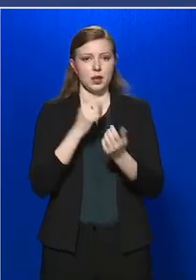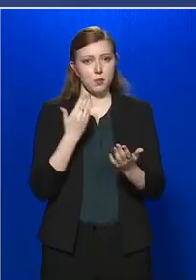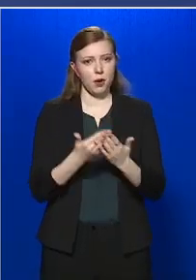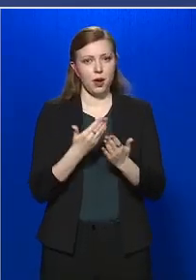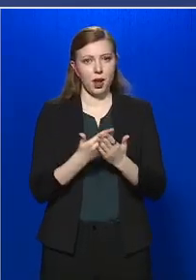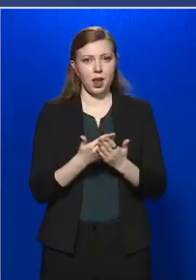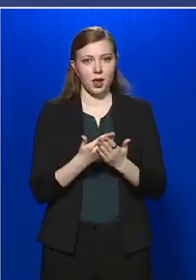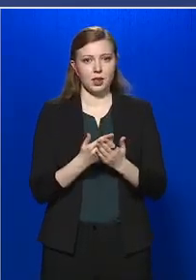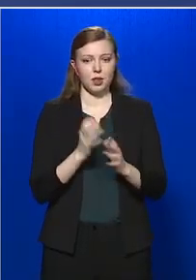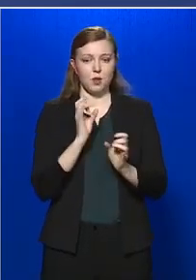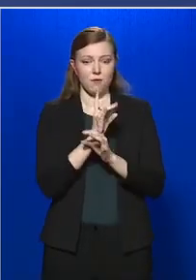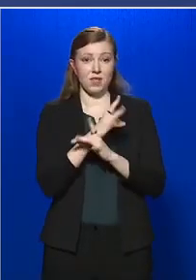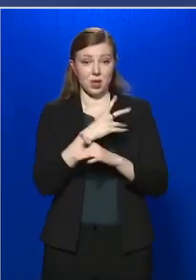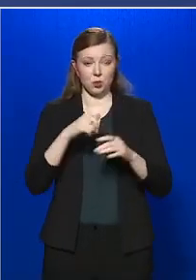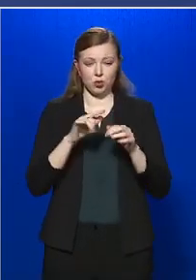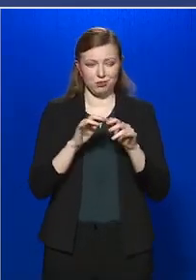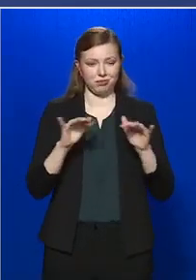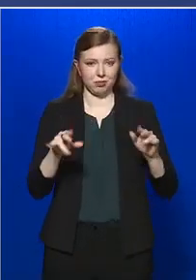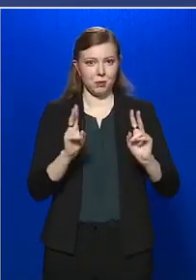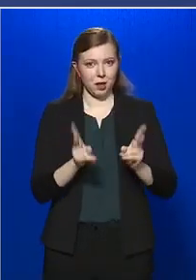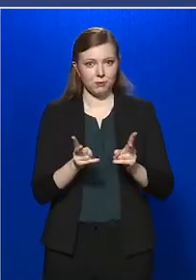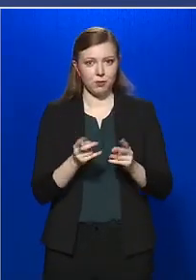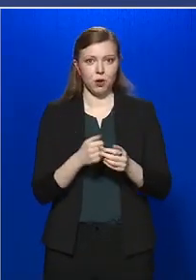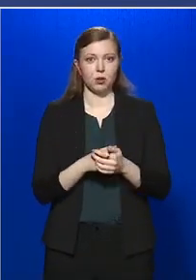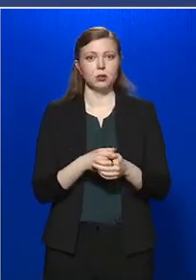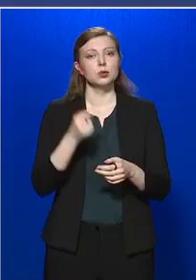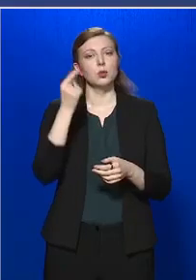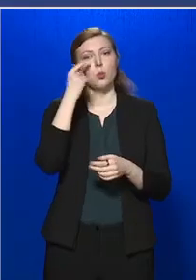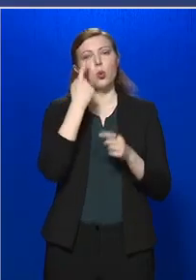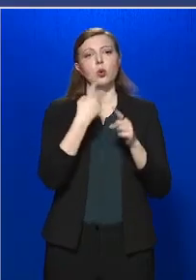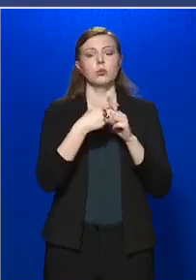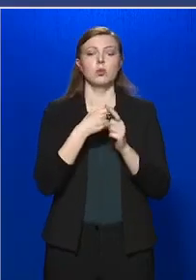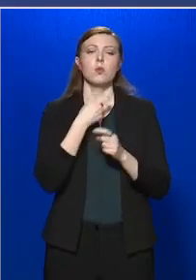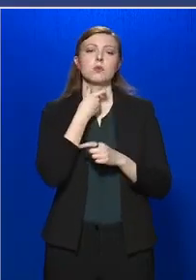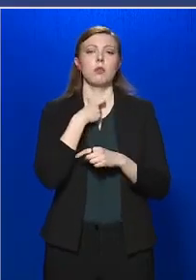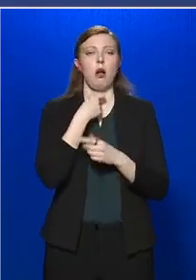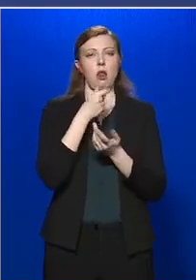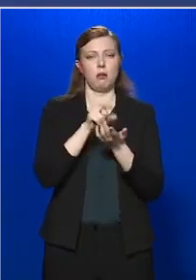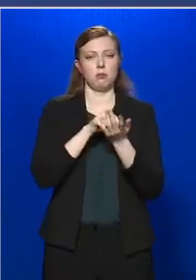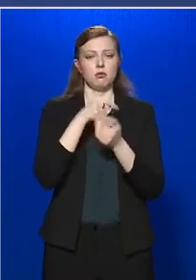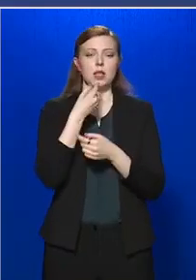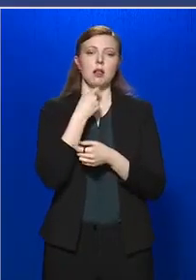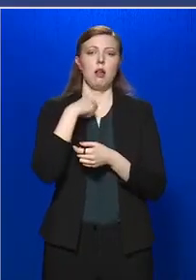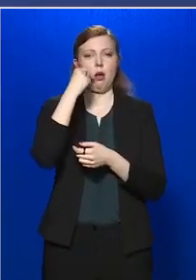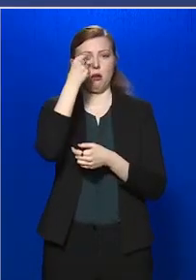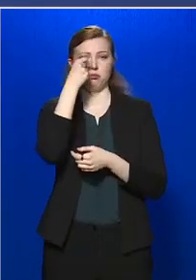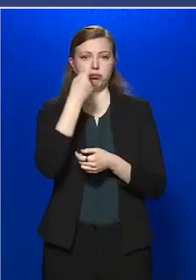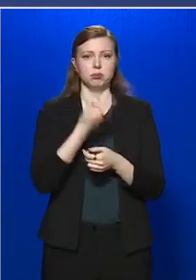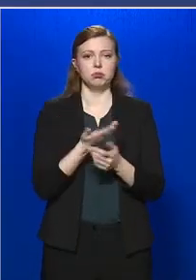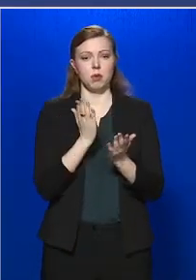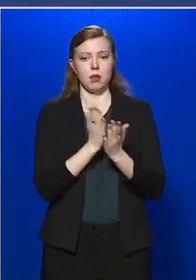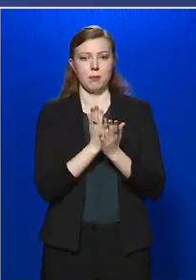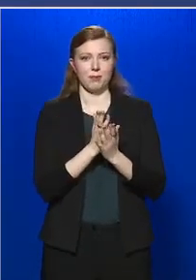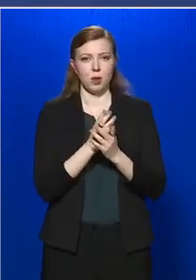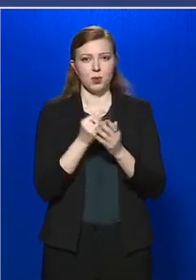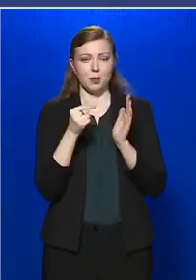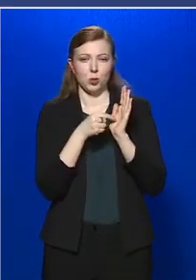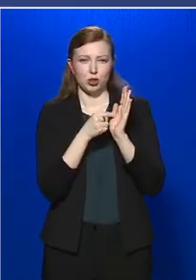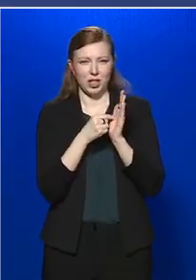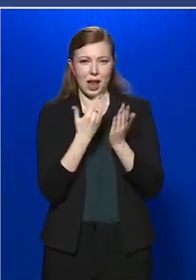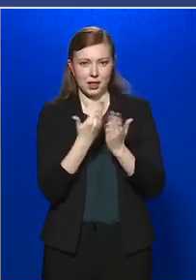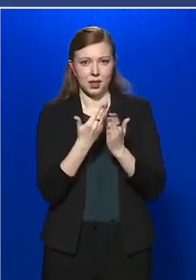jelen a vírus, az orri, illetve a garat mintában legyen kellő számú sejt,